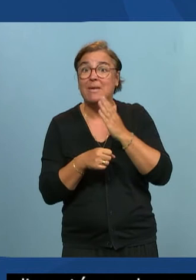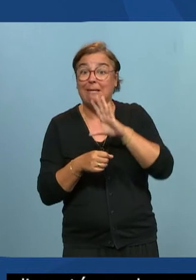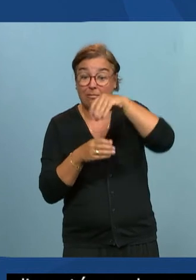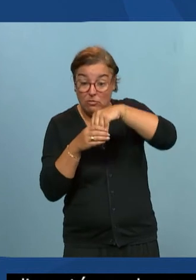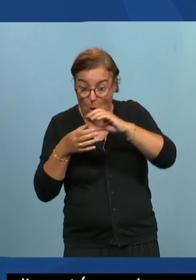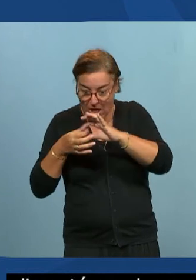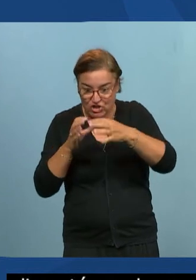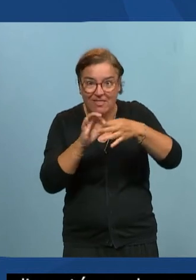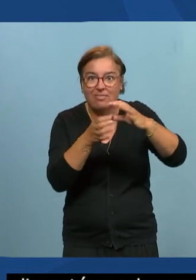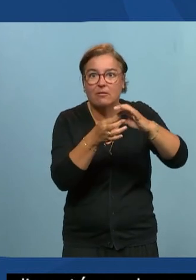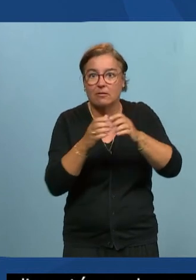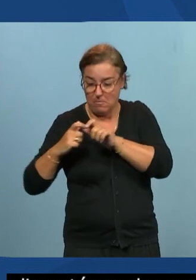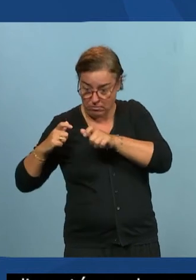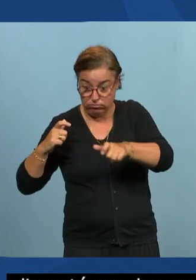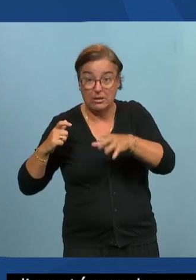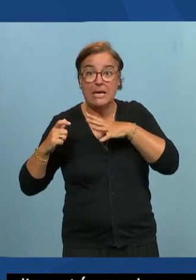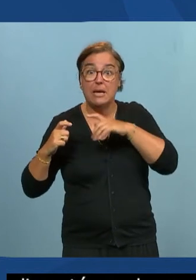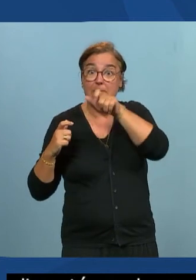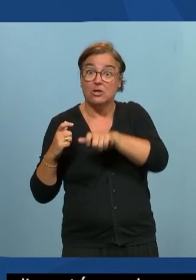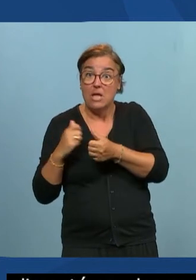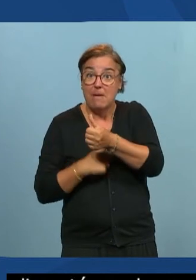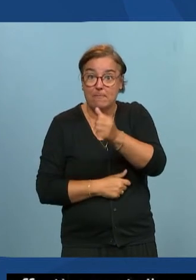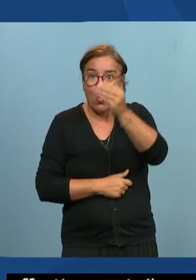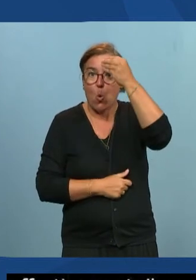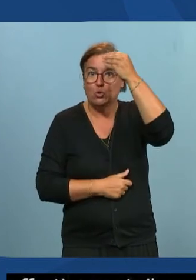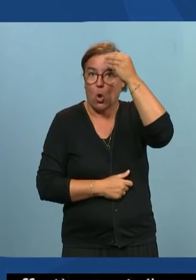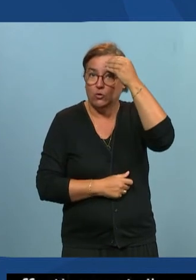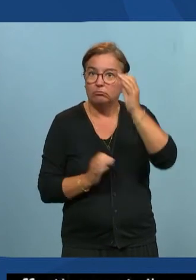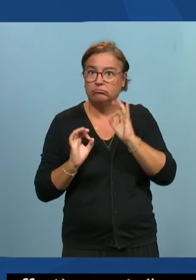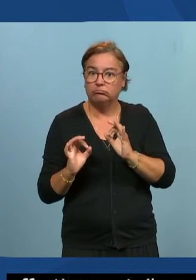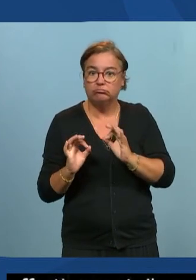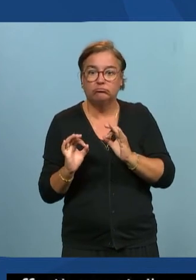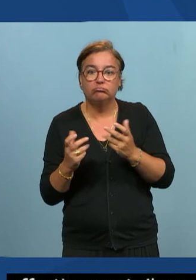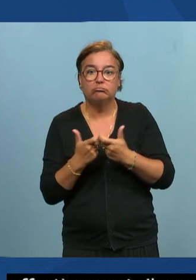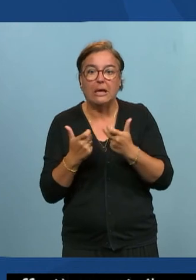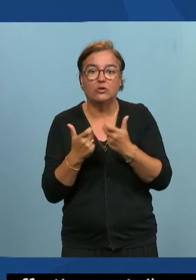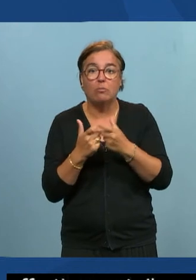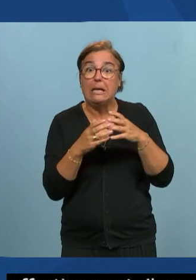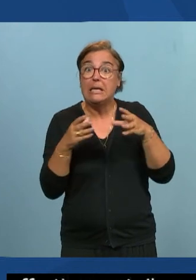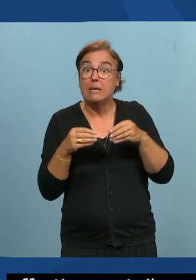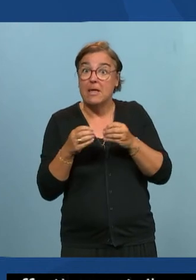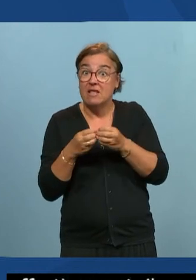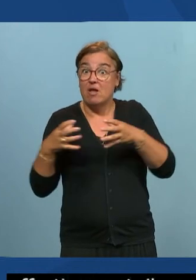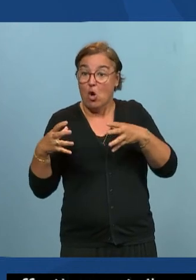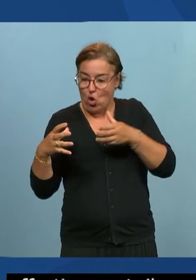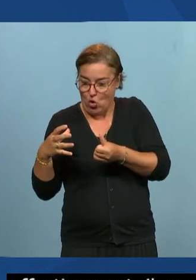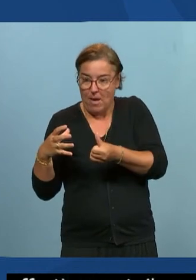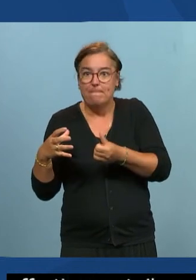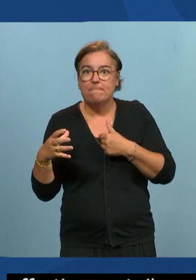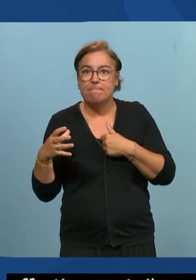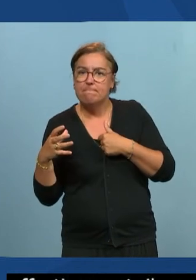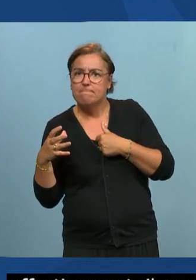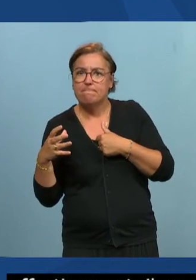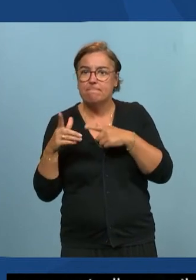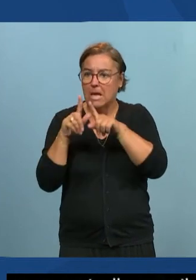sensibilisées qui sont conscientes de l'importance je prends un exemple totalement au hasard ça va être l'équipe de développement qui va prendre en compte ce qu'il faut sur